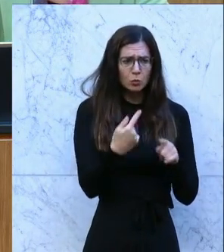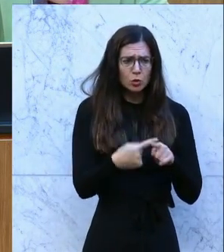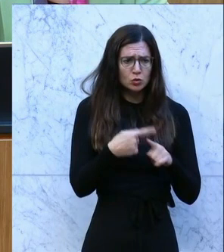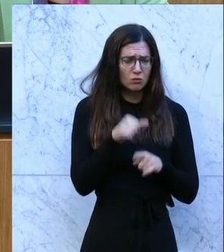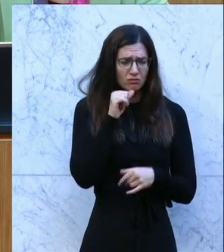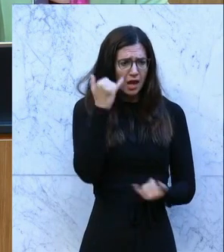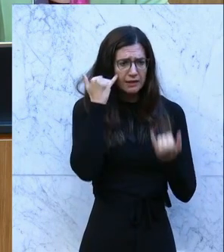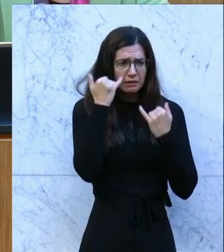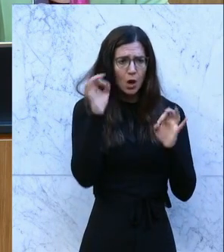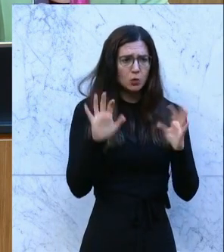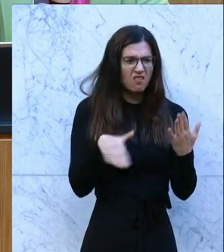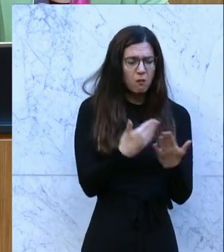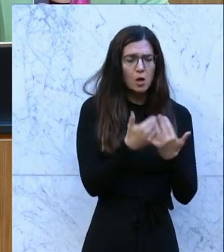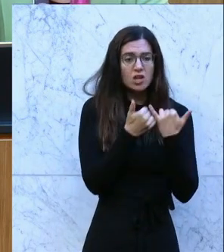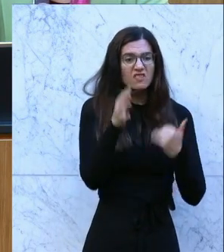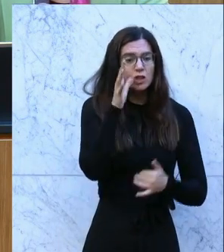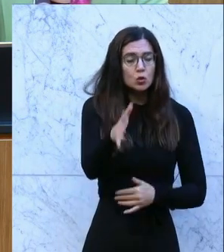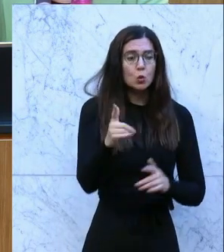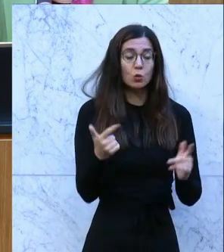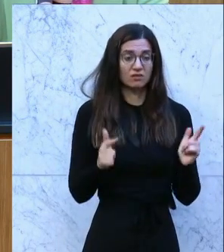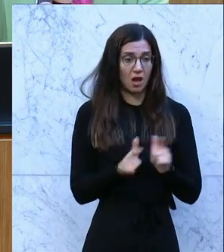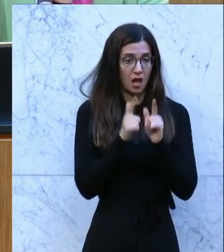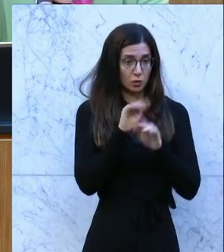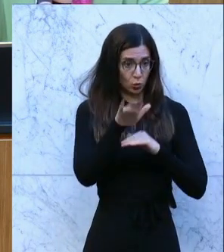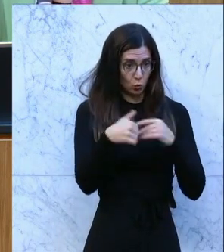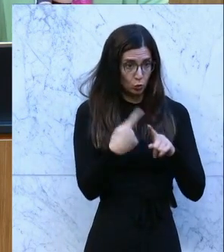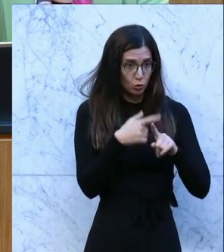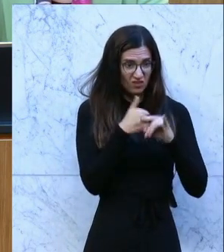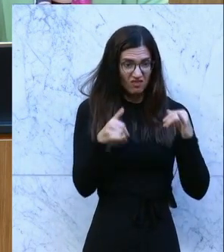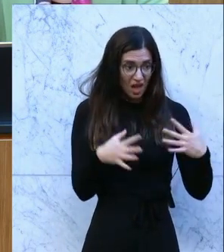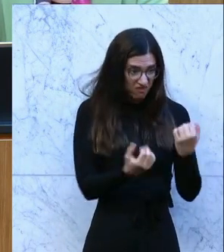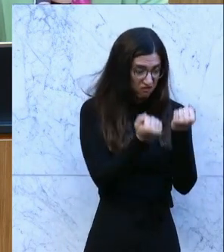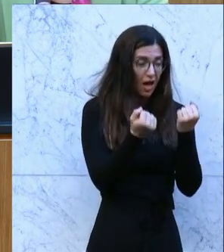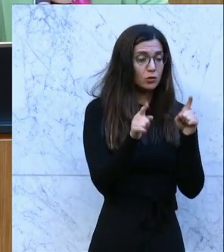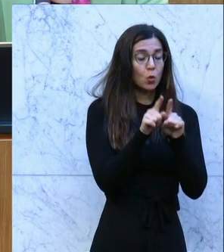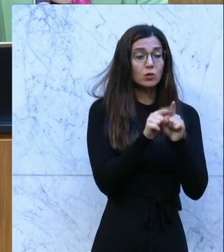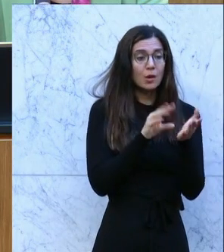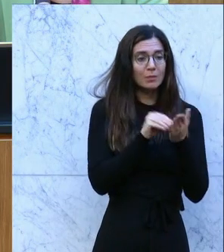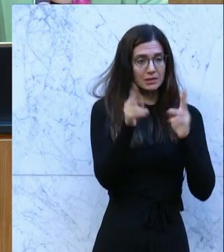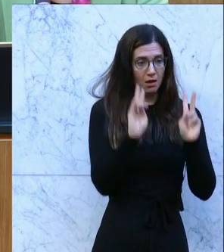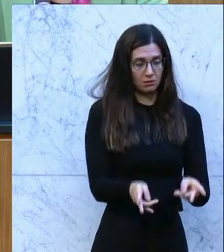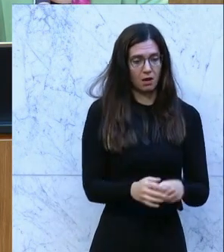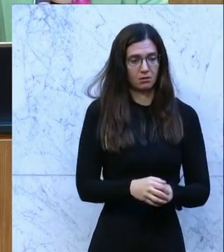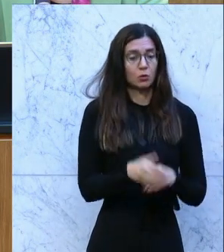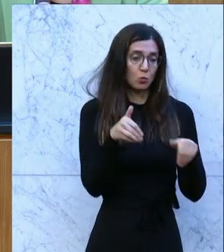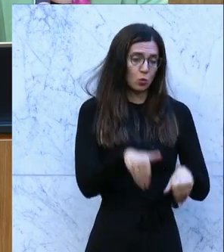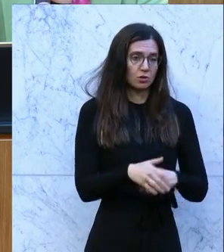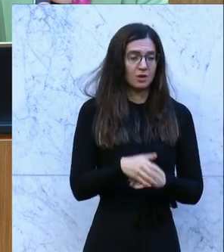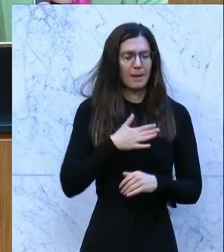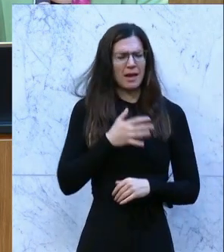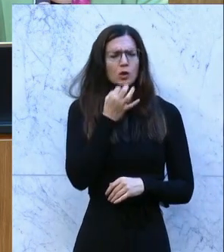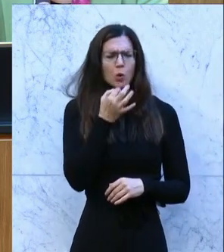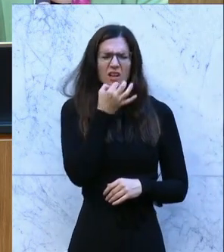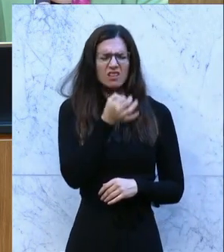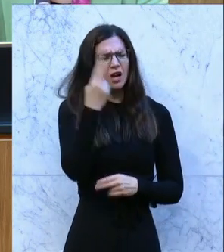Vorschläge präsentieren, wie künftig geleistete Überstunden erfasst und auch bezahlt werden müssen. Meine konkrete